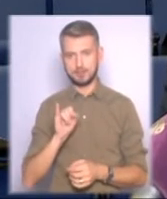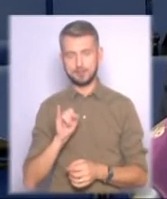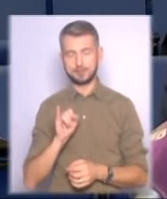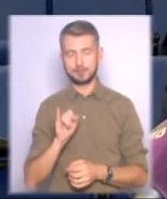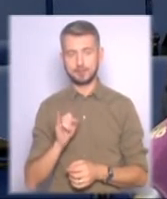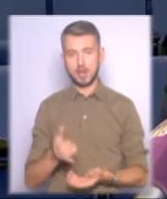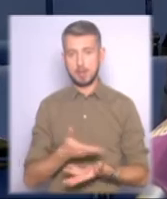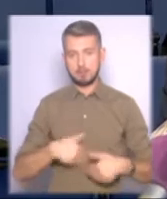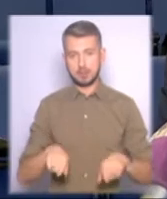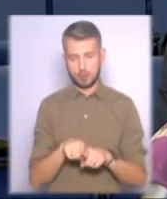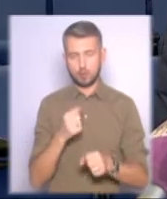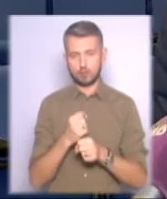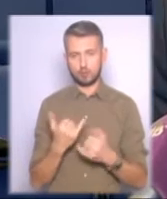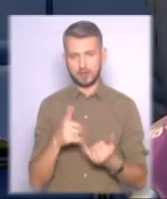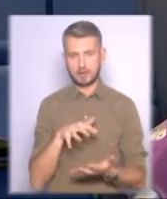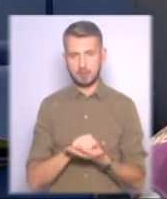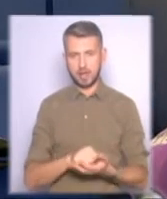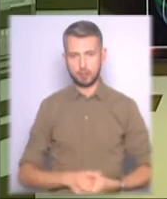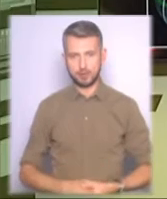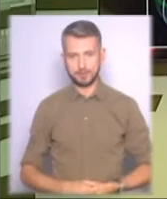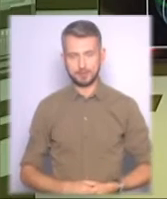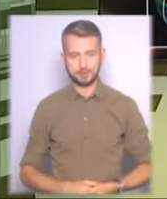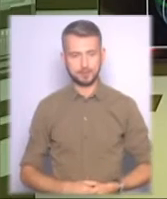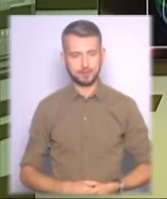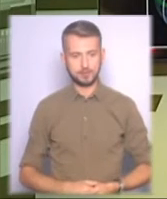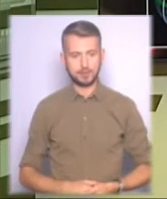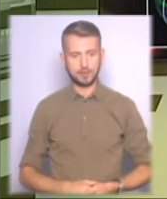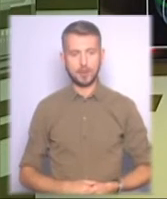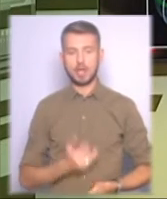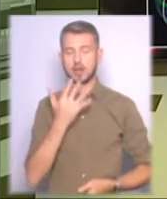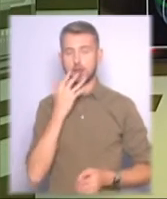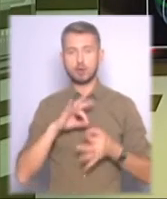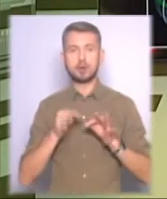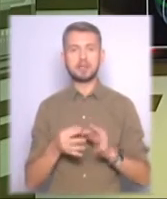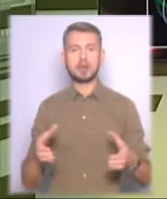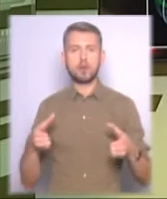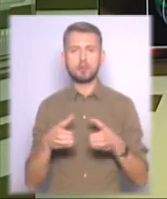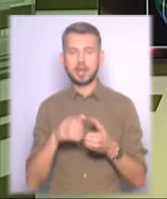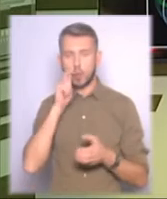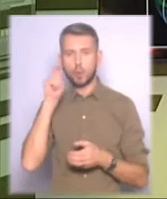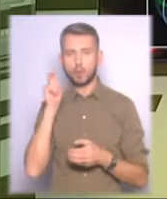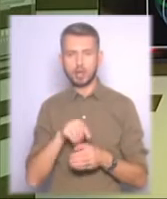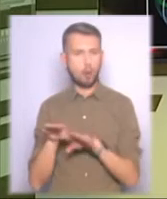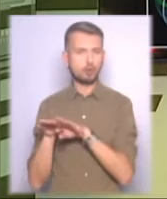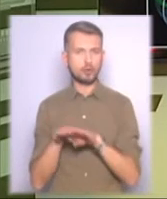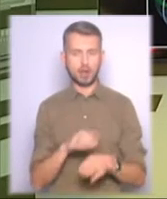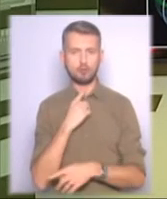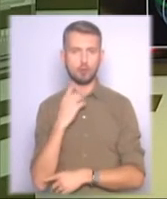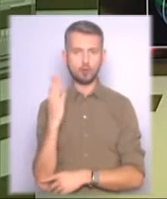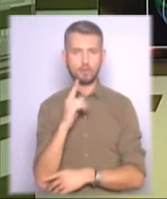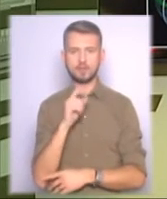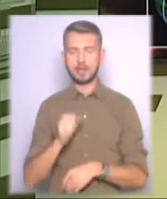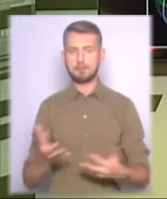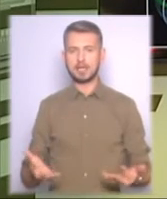такою роботою зараз займаємося. Національний Олімпійський комітет України одностайно проголосував за